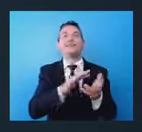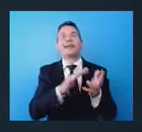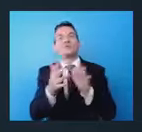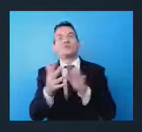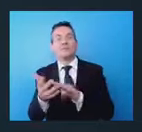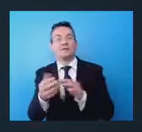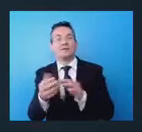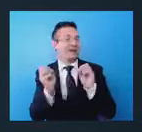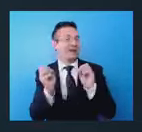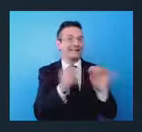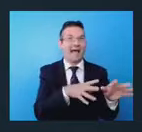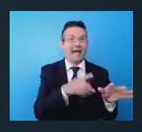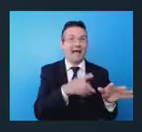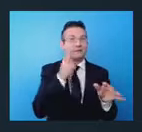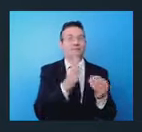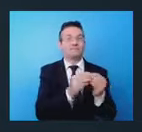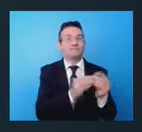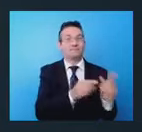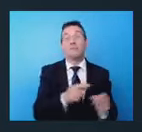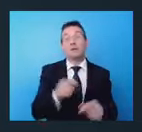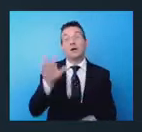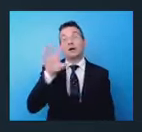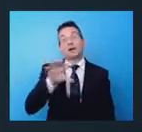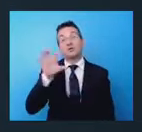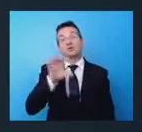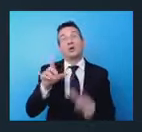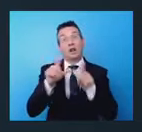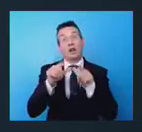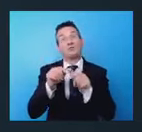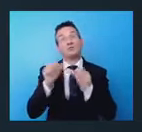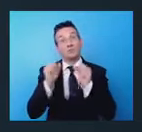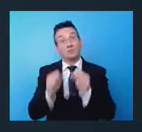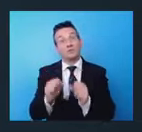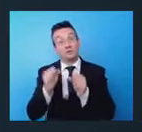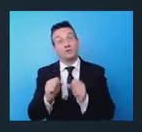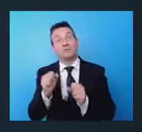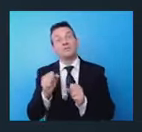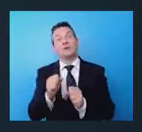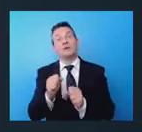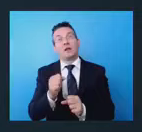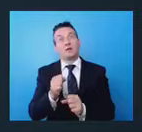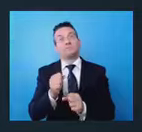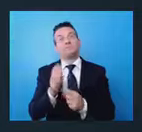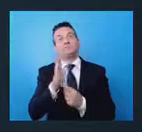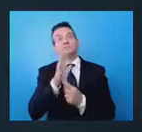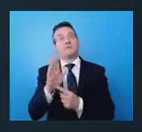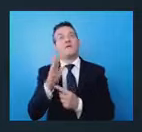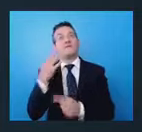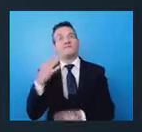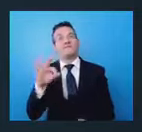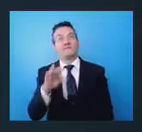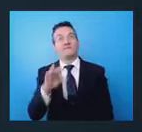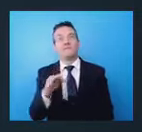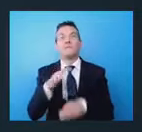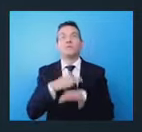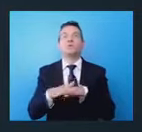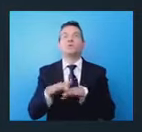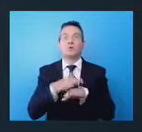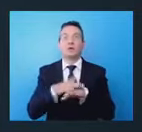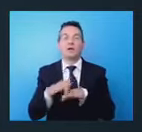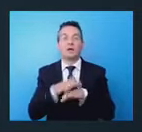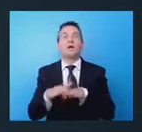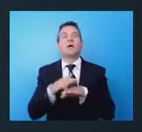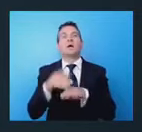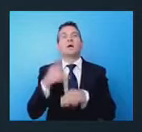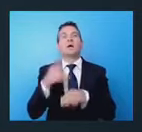la regione Lazio potrebbe essere veramente un fiore all'occhiello e utilizzare queste tecnologie, questa conoscenza sviluppata